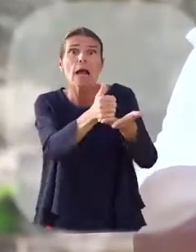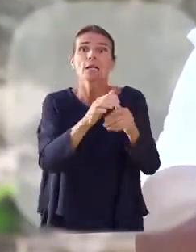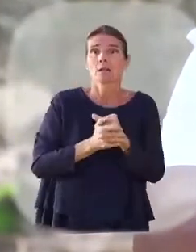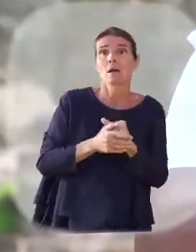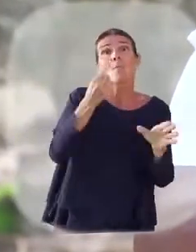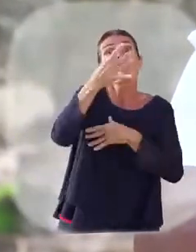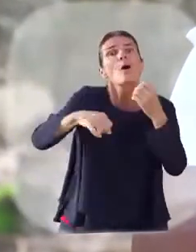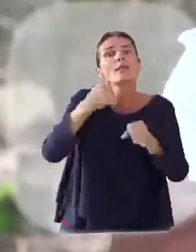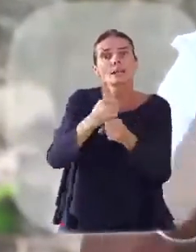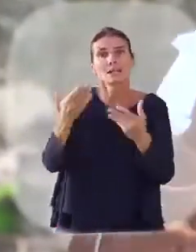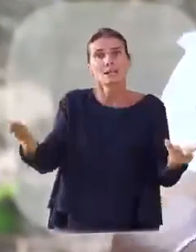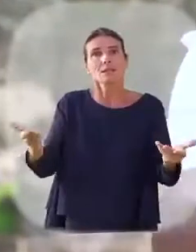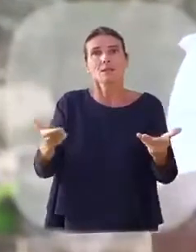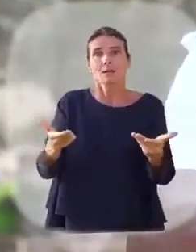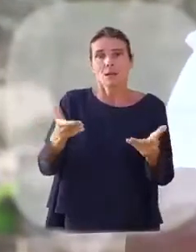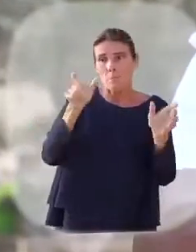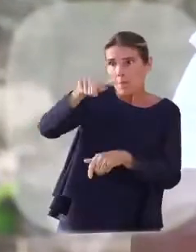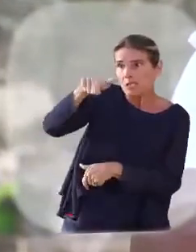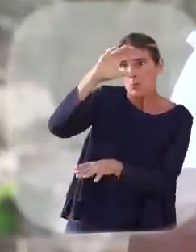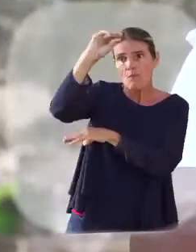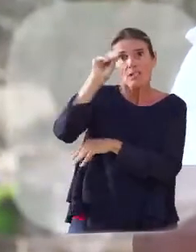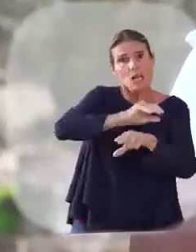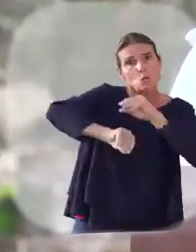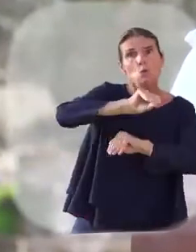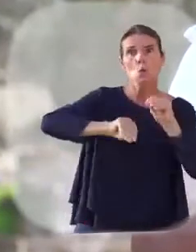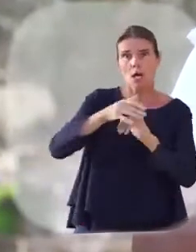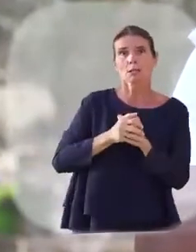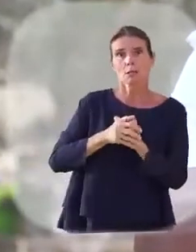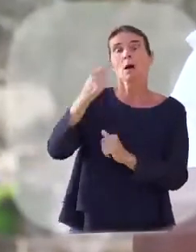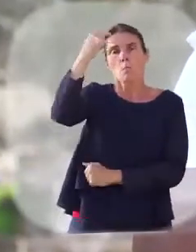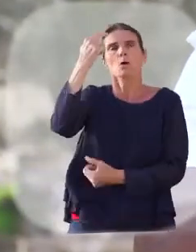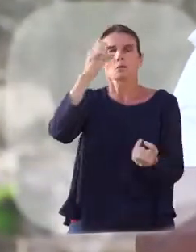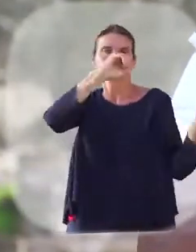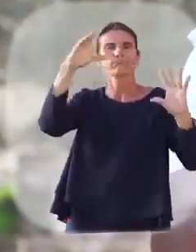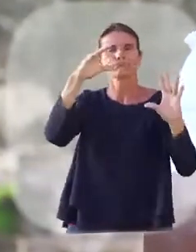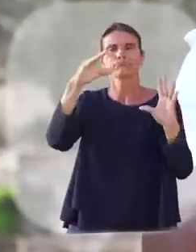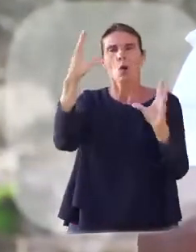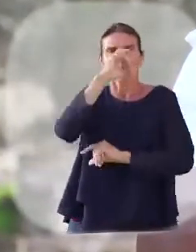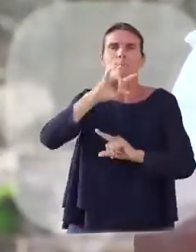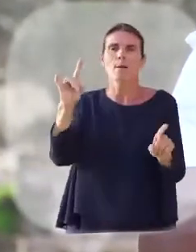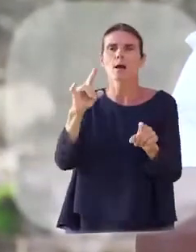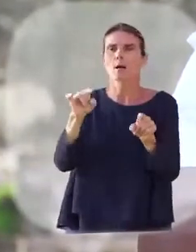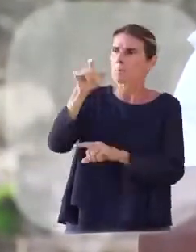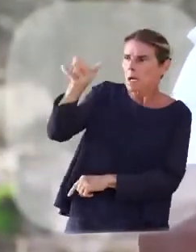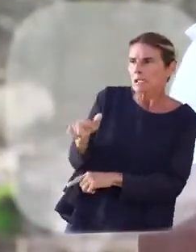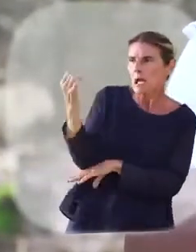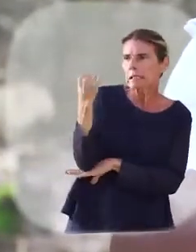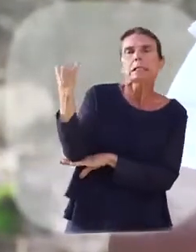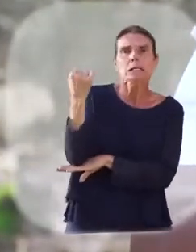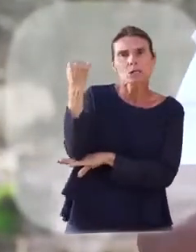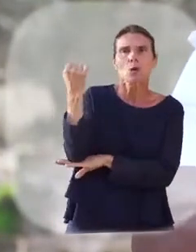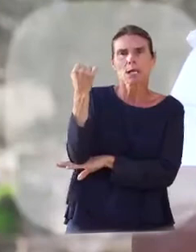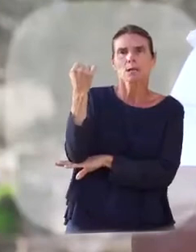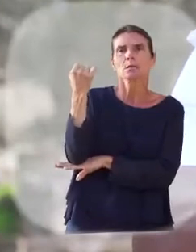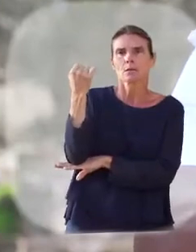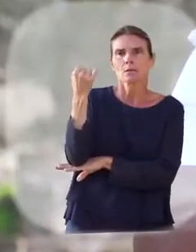Bonne année aux personnels soignants. Une pensée chaleureuse à ceux qui se sentent seuls en ce temps de